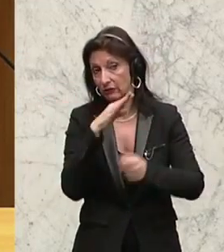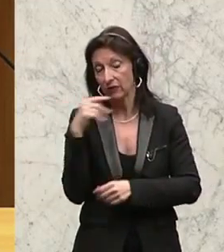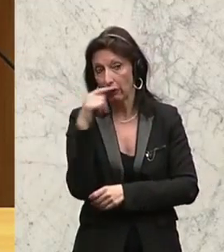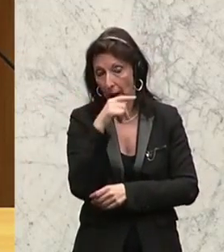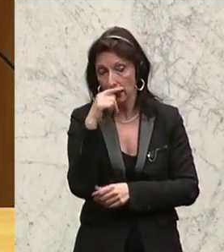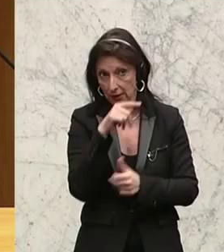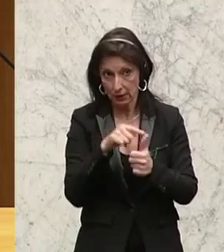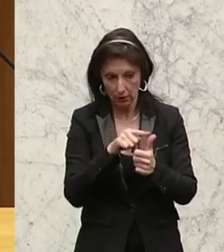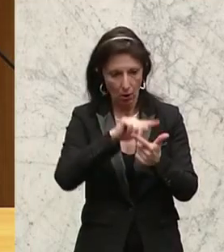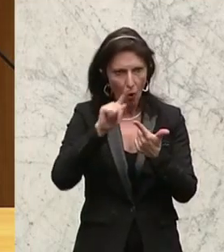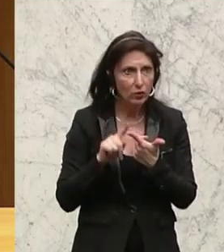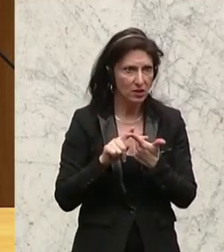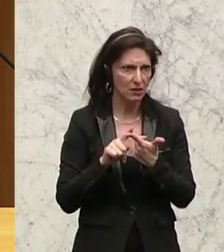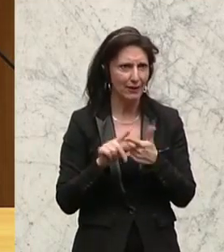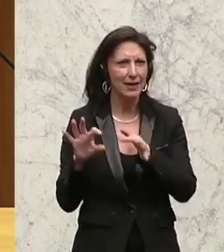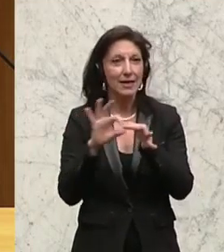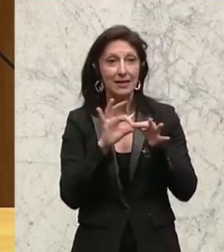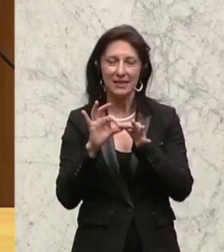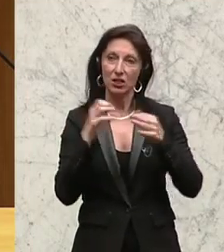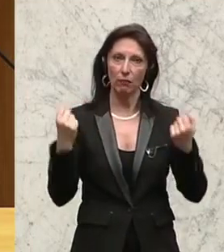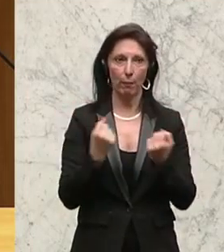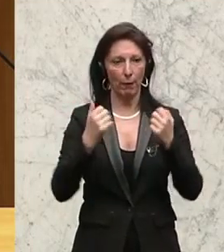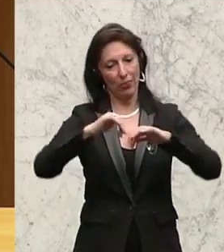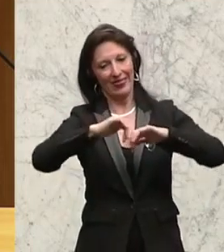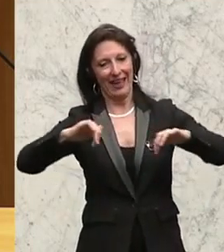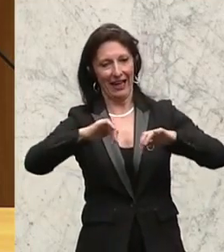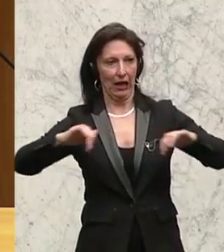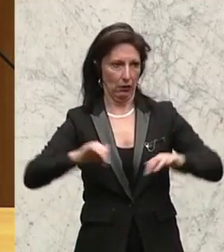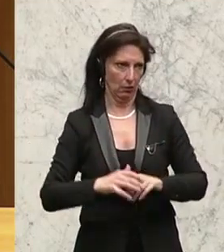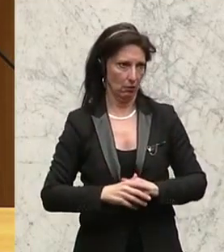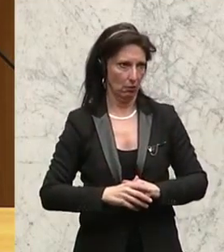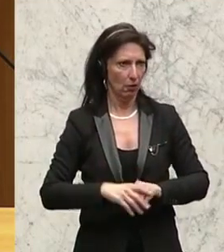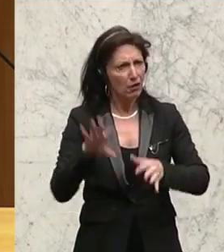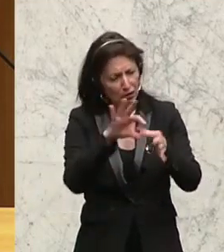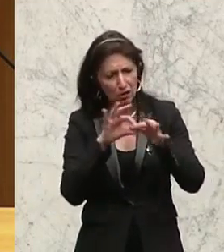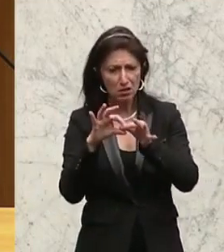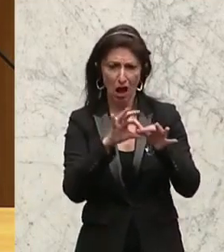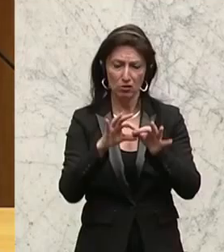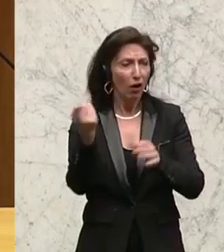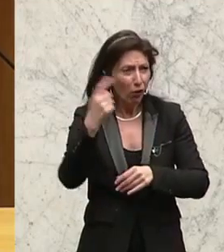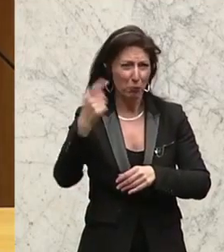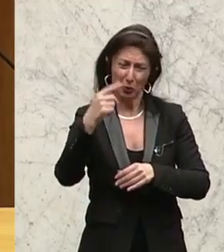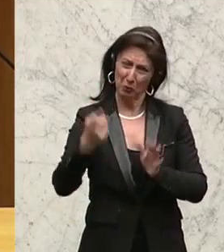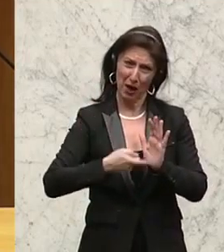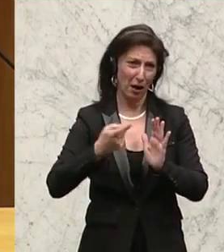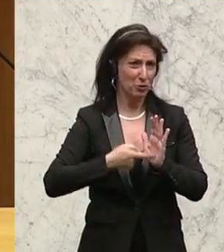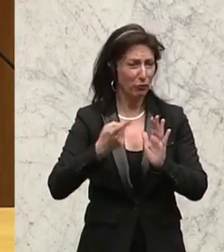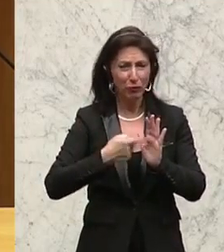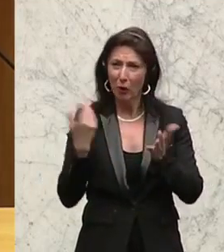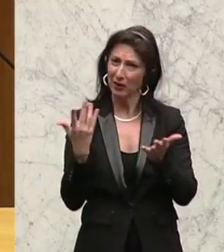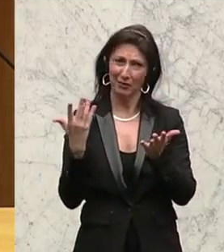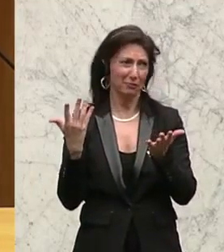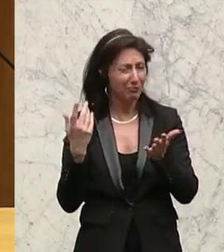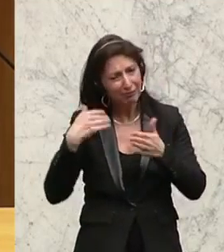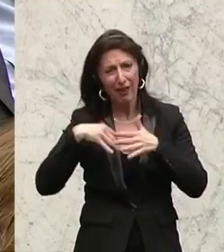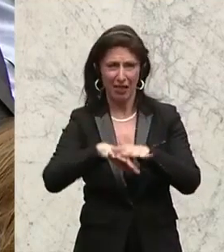Und es ist natürlich die Polarisierung der Gesellschaft, die sich den Herausforderungen der Integration, die auf uns zukommen werden, noch nicht gestellt hat. Da stecken